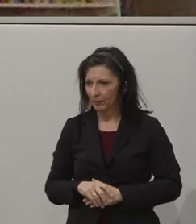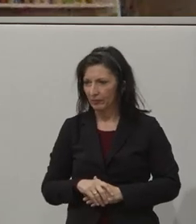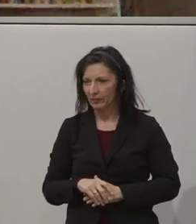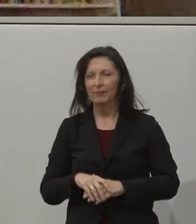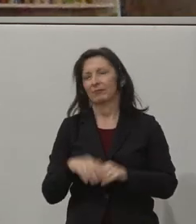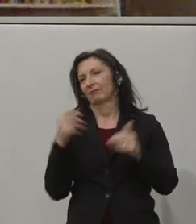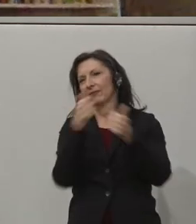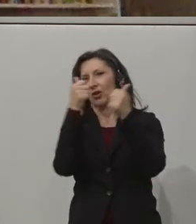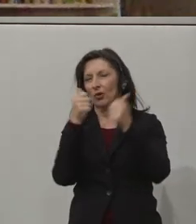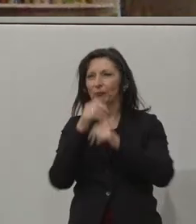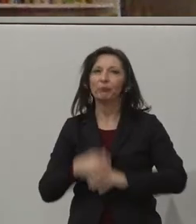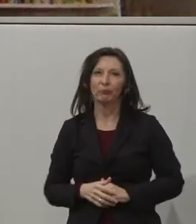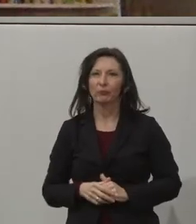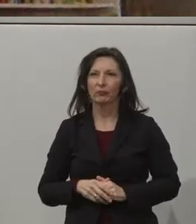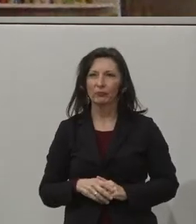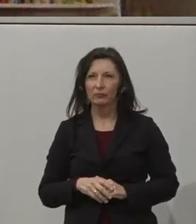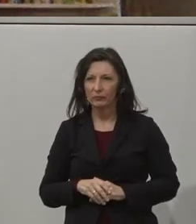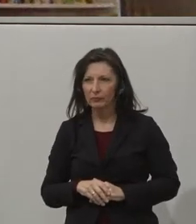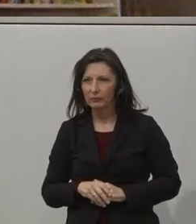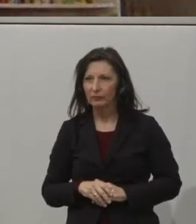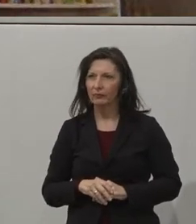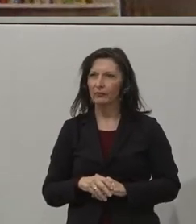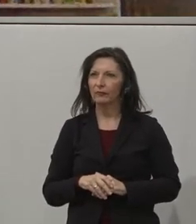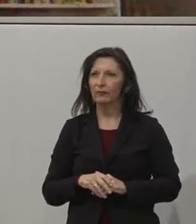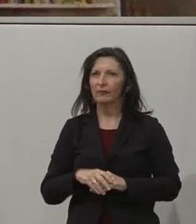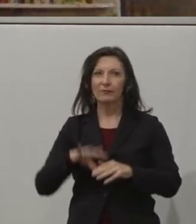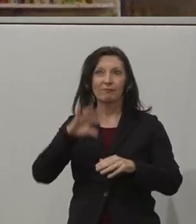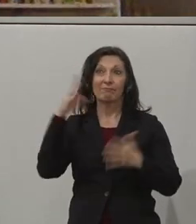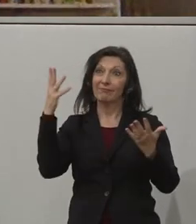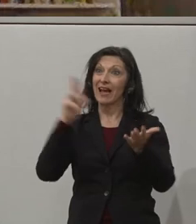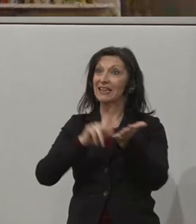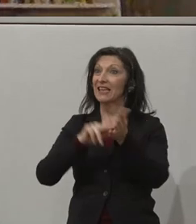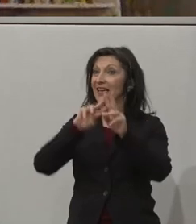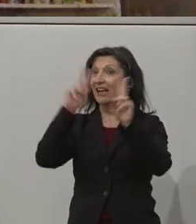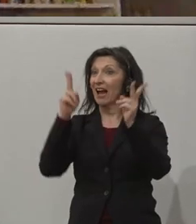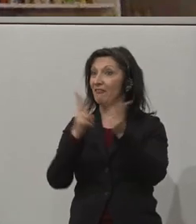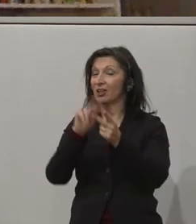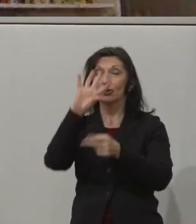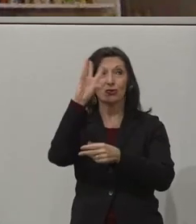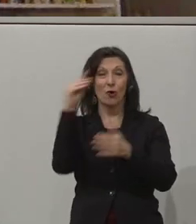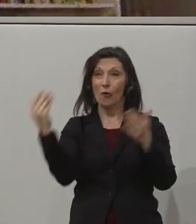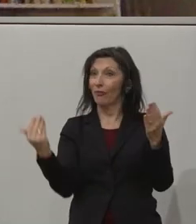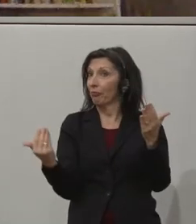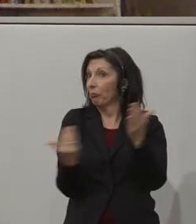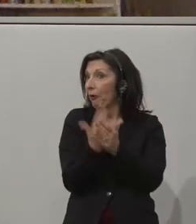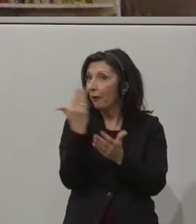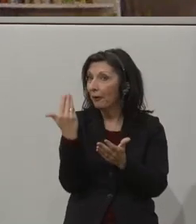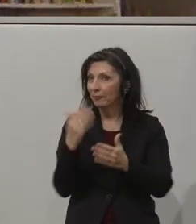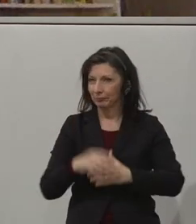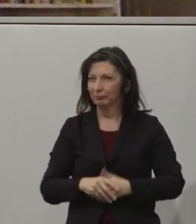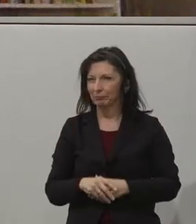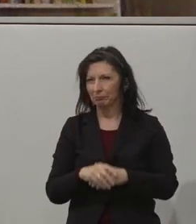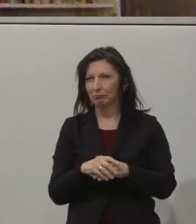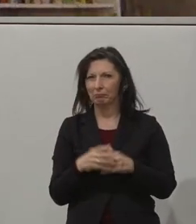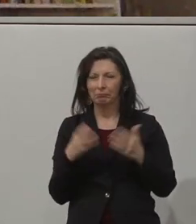Wunderbar, schöne neue digitale Welt. Es ist schon super,